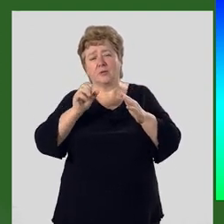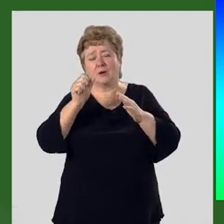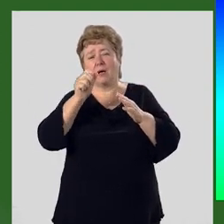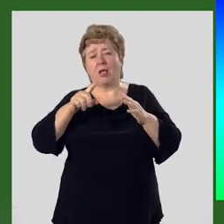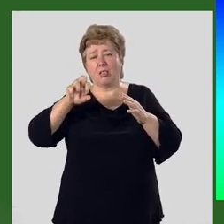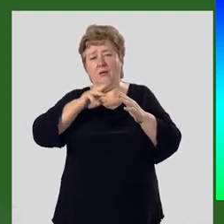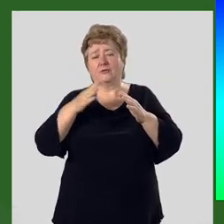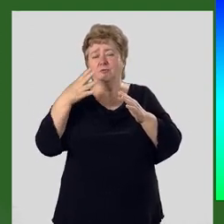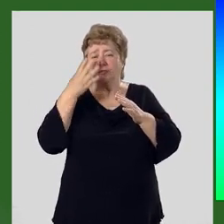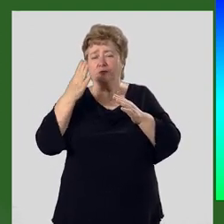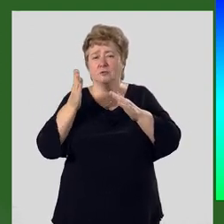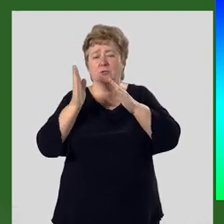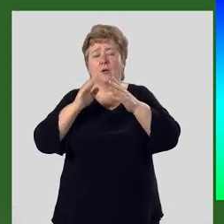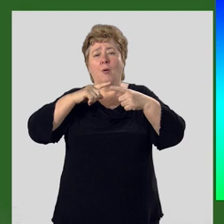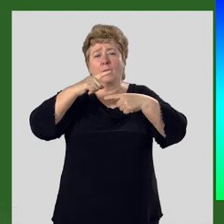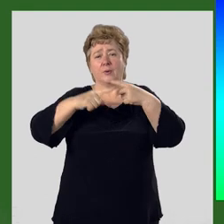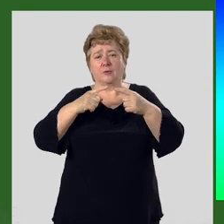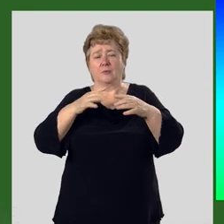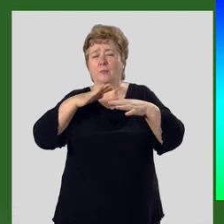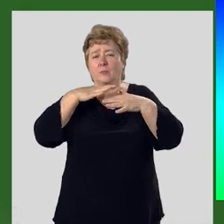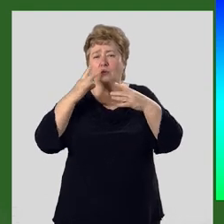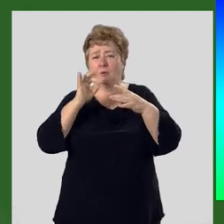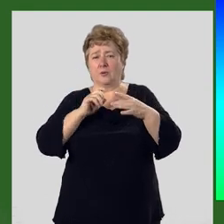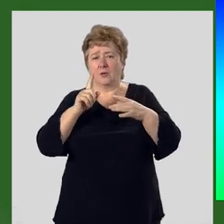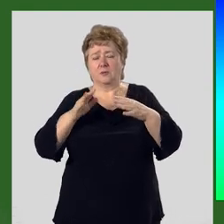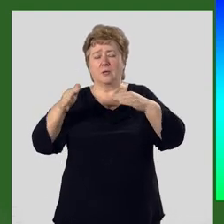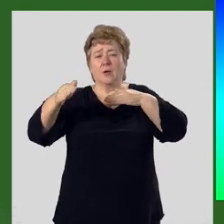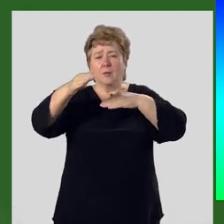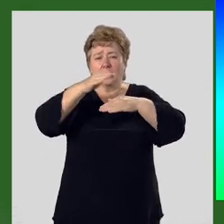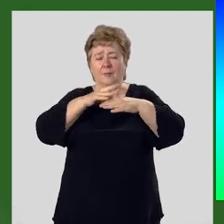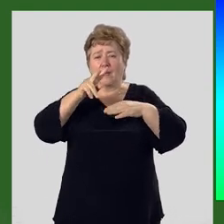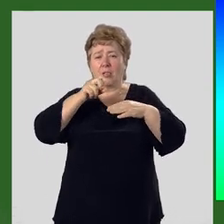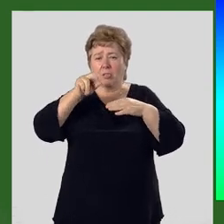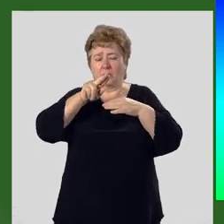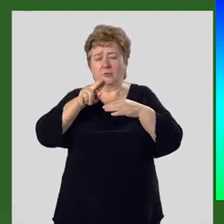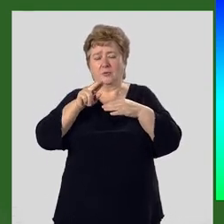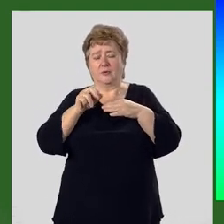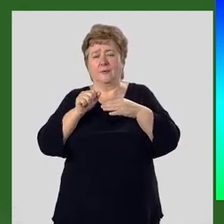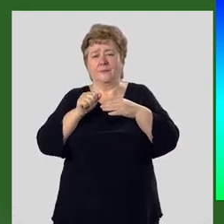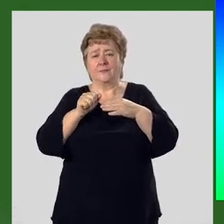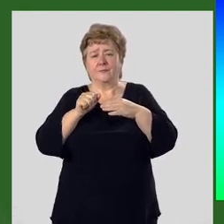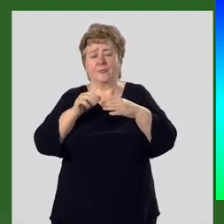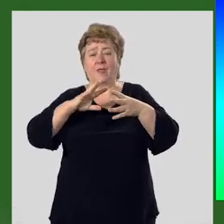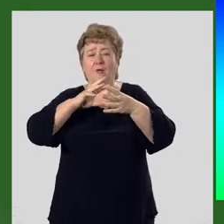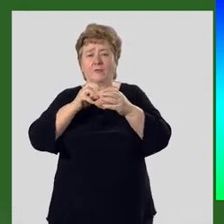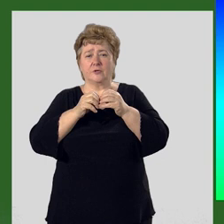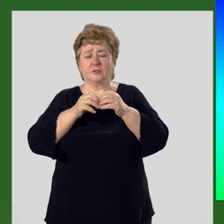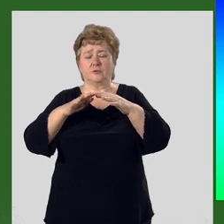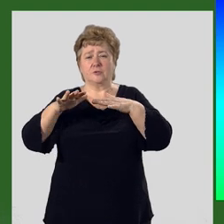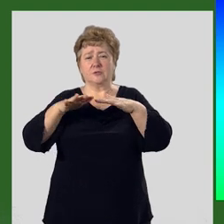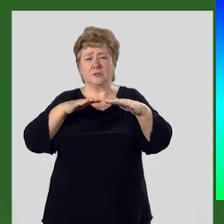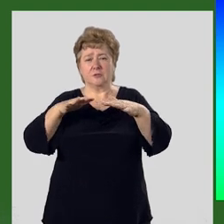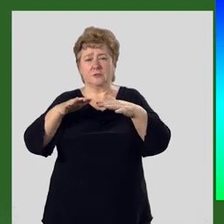Аллая в четвертичном периоде несколько раз покрывались ледниками. В результате